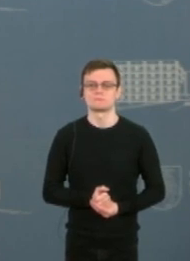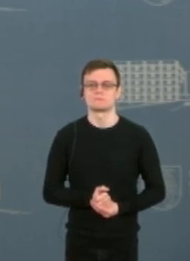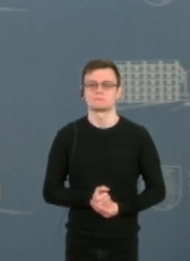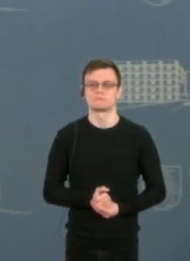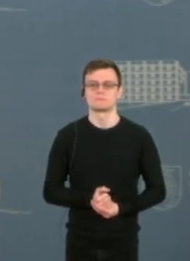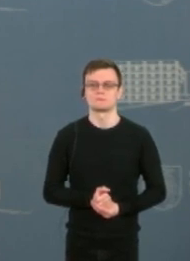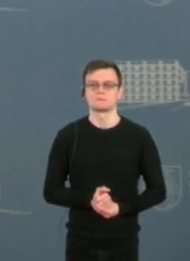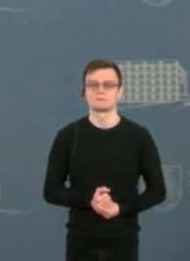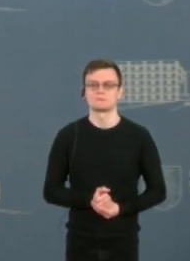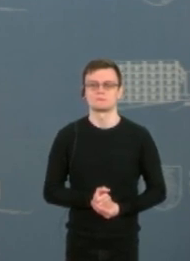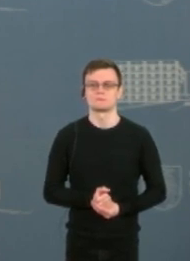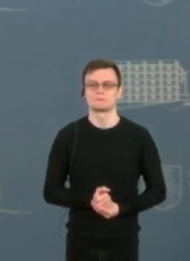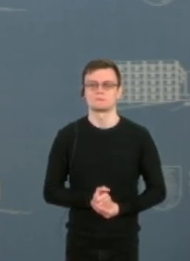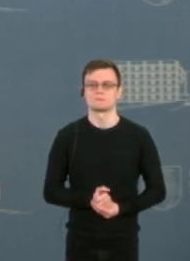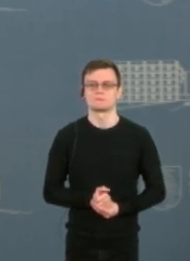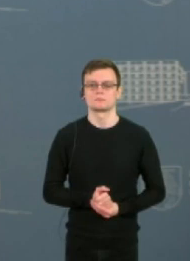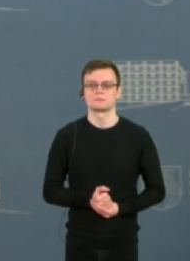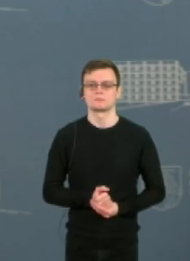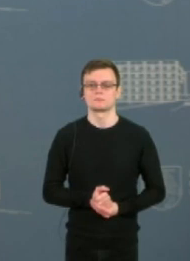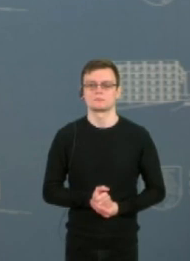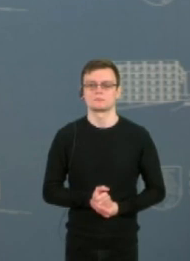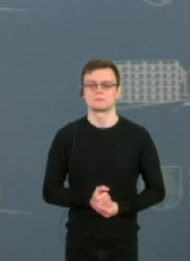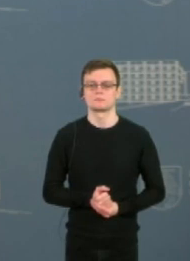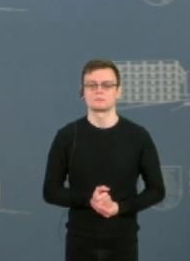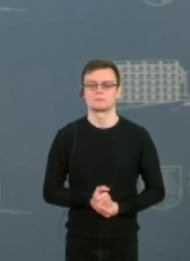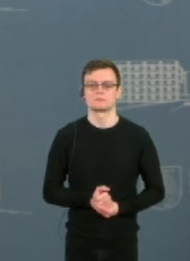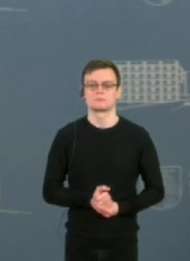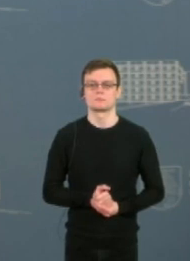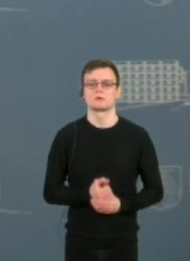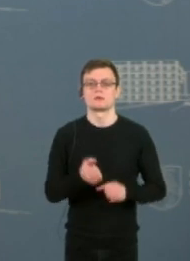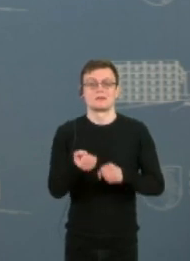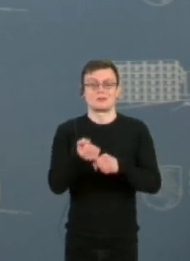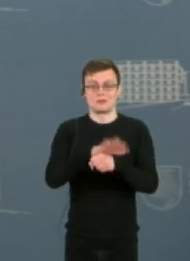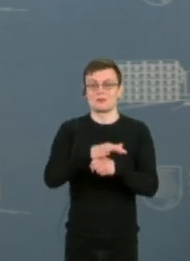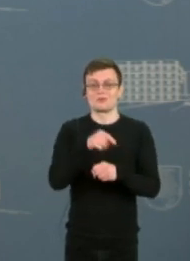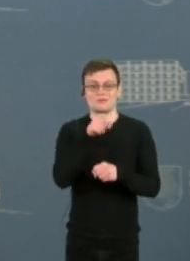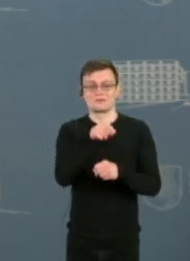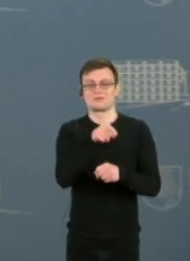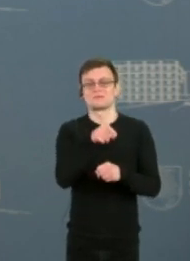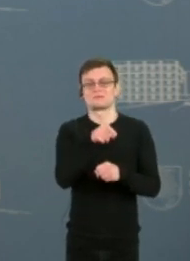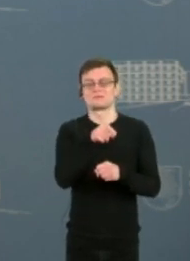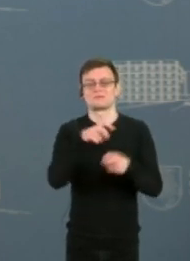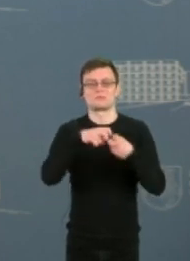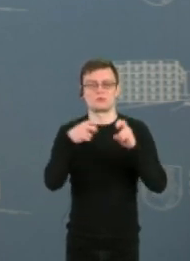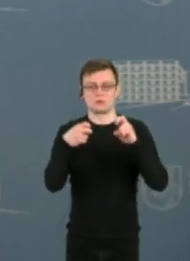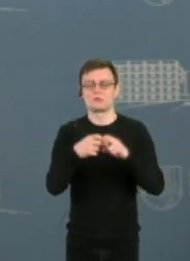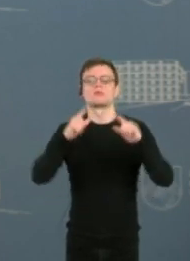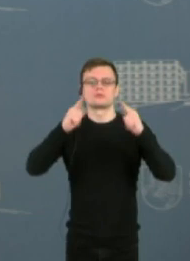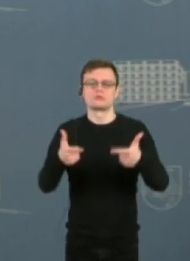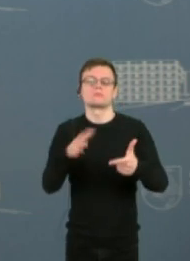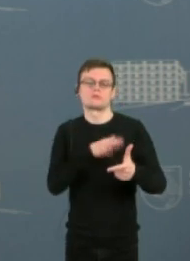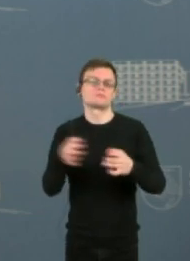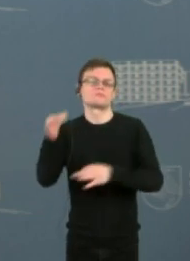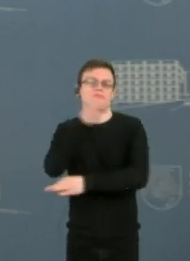Problem COVID-19 rūmės buvo